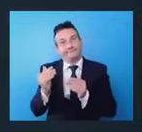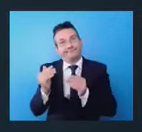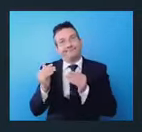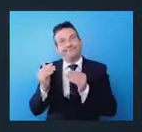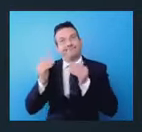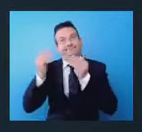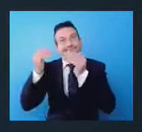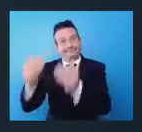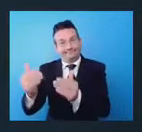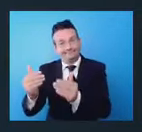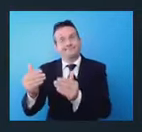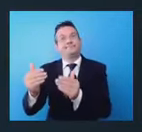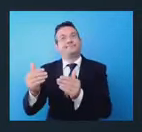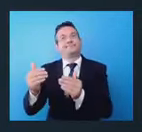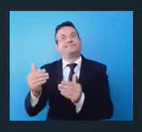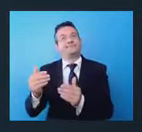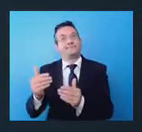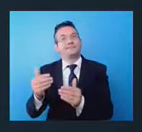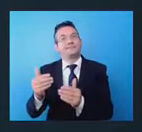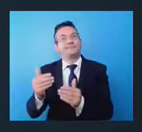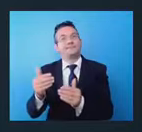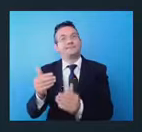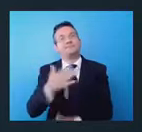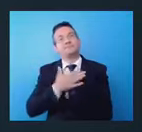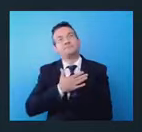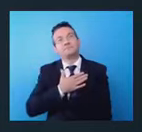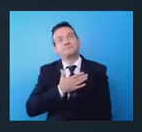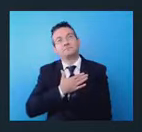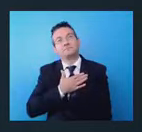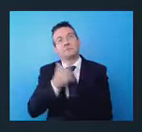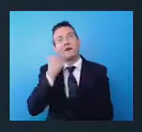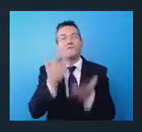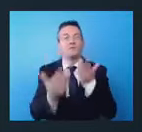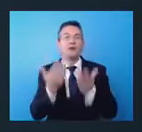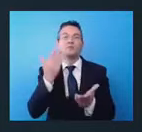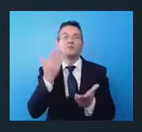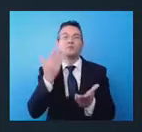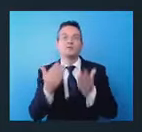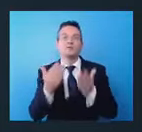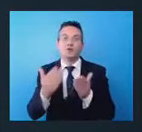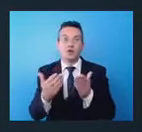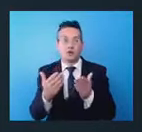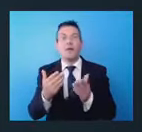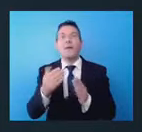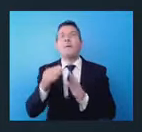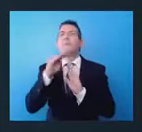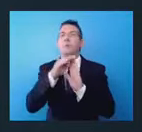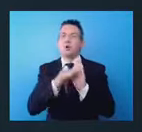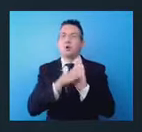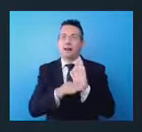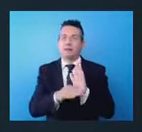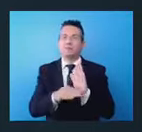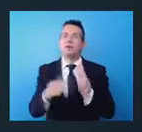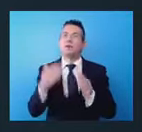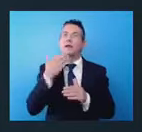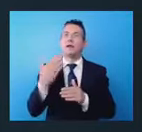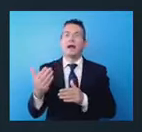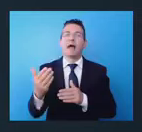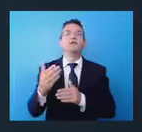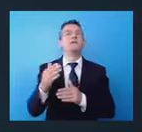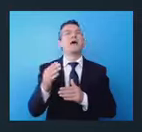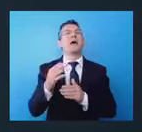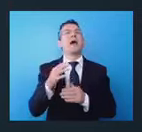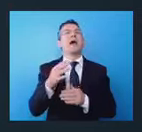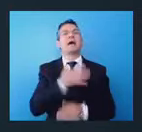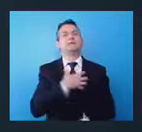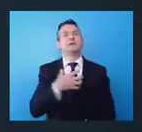successivo, è in quella che secondo me è una sorta di valutazione esposta, cioè si fa questa programmazione, ringrazio l'assessore Ornelli che sicuramente